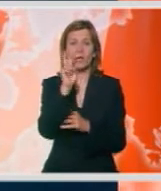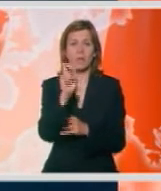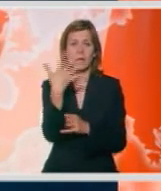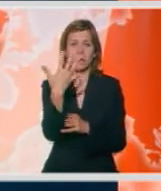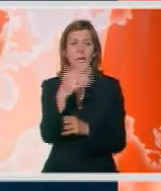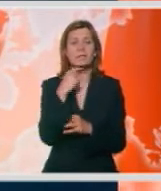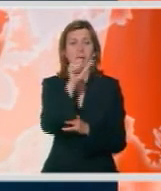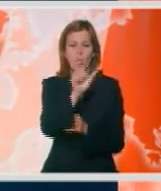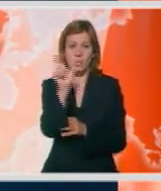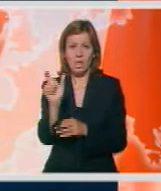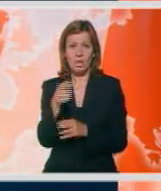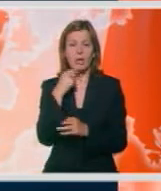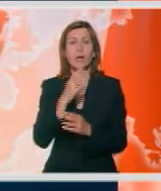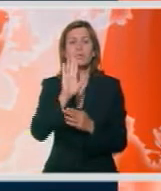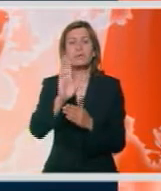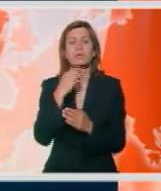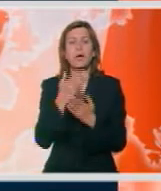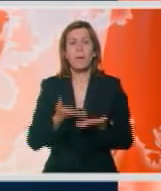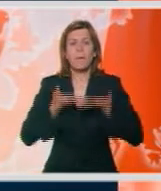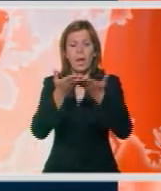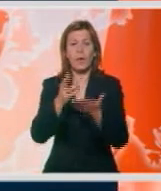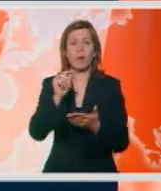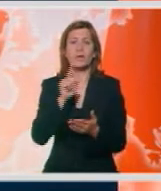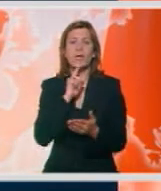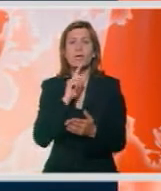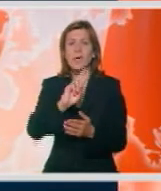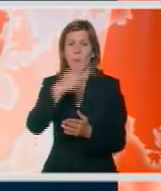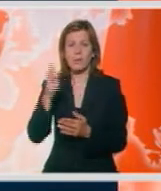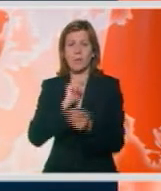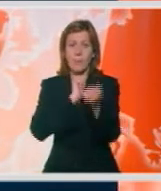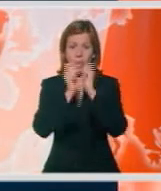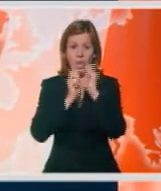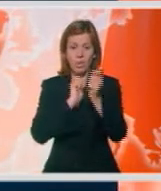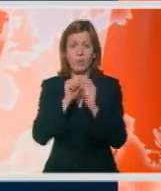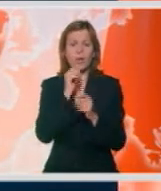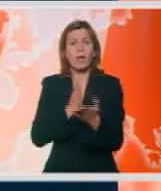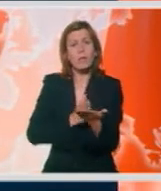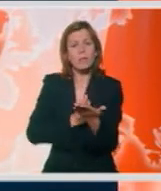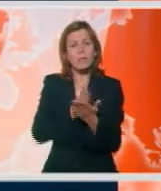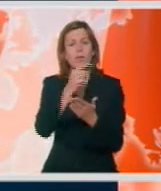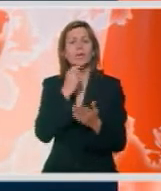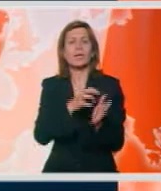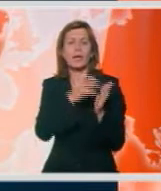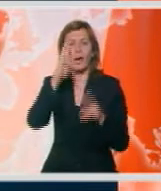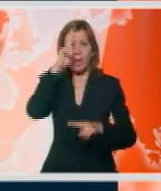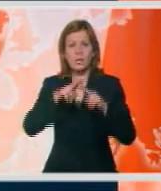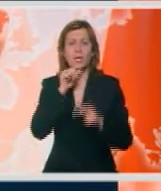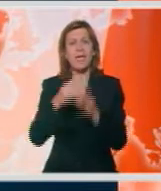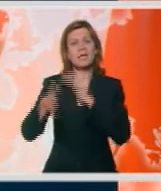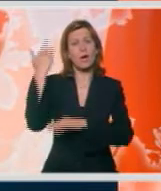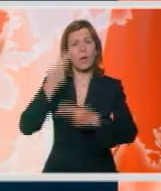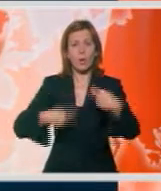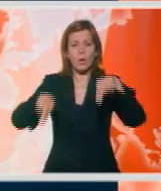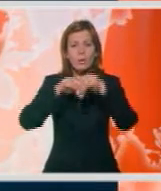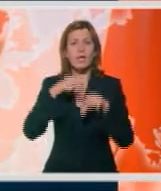poslanika, a pred njima je predlog rezolucije u kojoj se poziva na pregovore kao put do trajnog rešenja i istorijskog pomjerenja